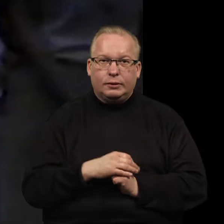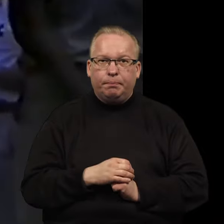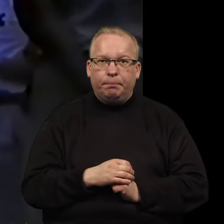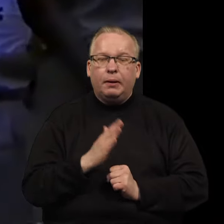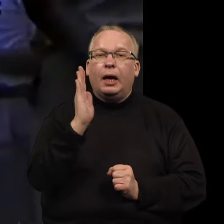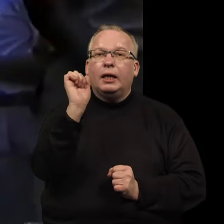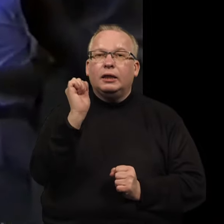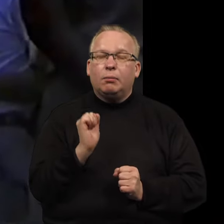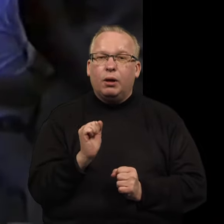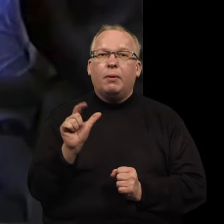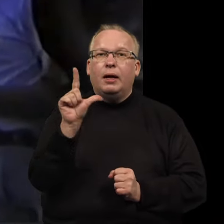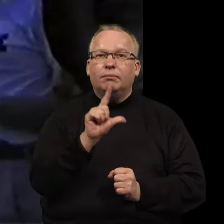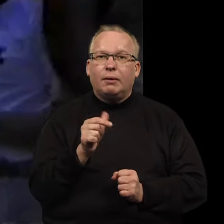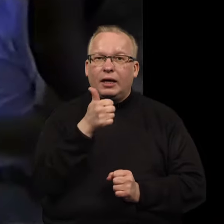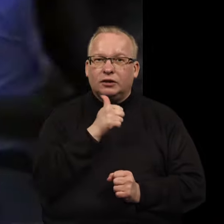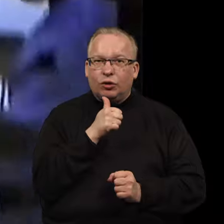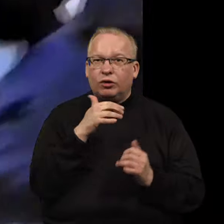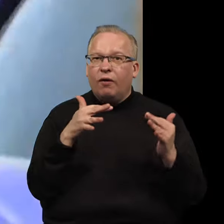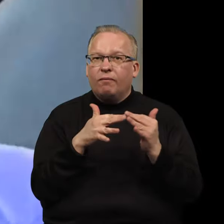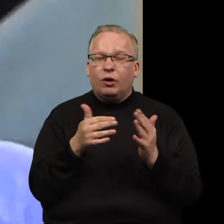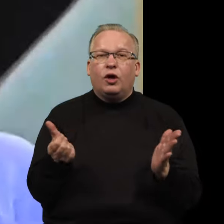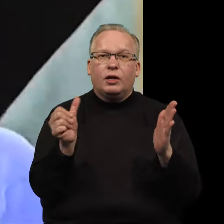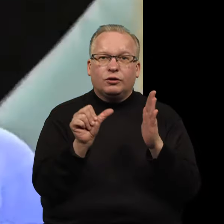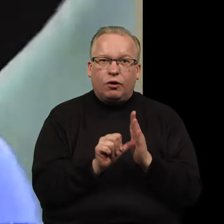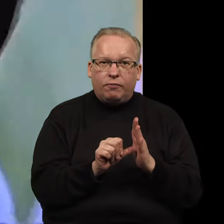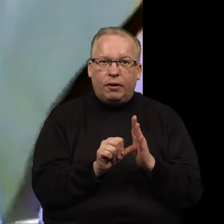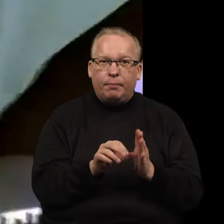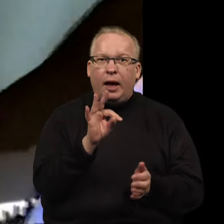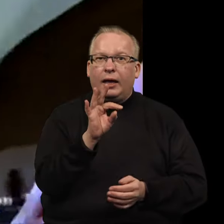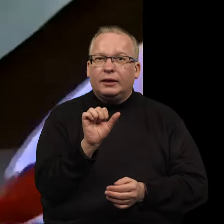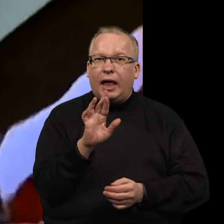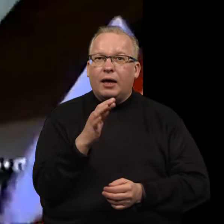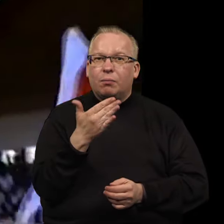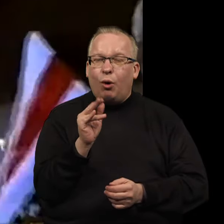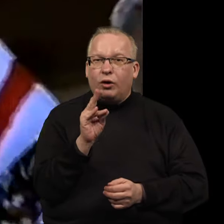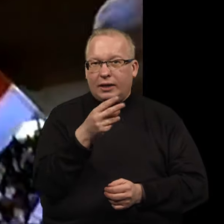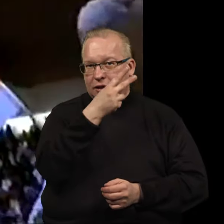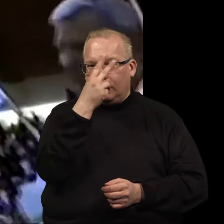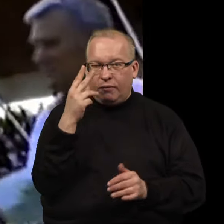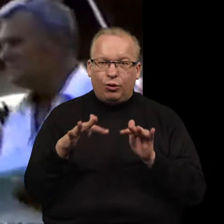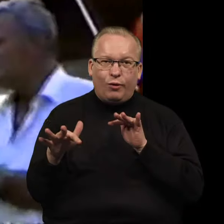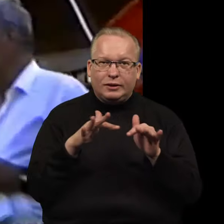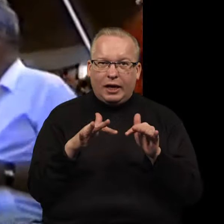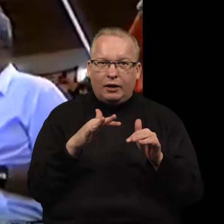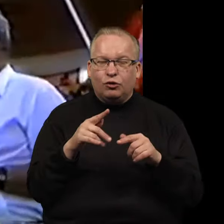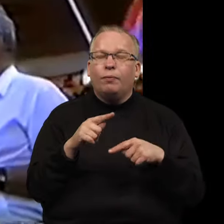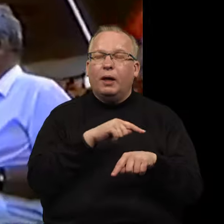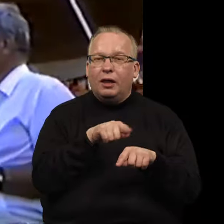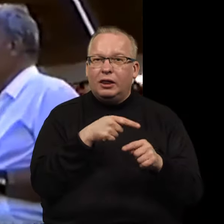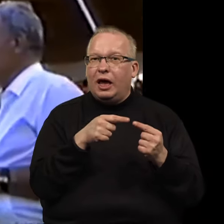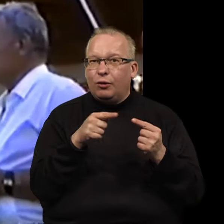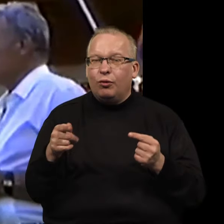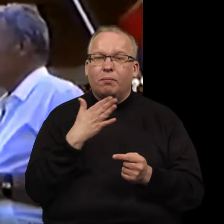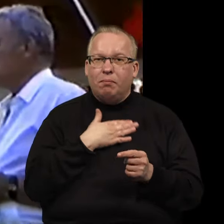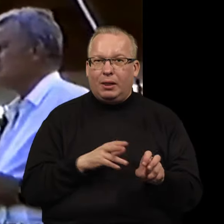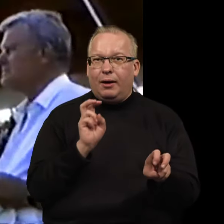Diplomatas Estijos liaudės fronto ragvarinė atstovas Martas Tarmakas su Lietuva nuo pats sąjūdžio laikų. Mėlaikai tik gali